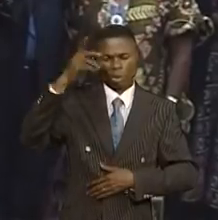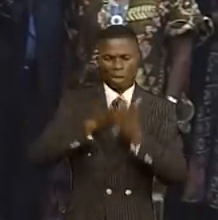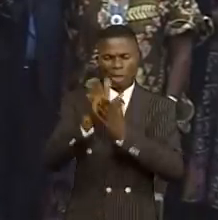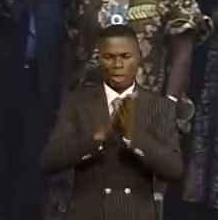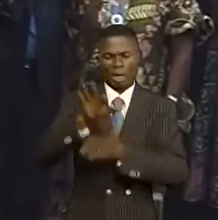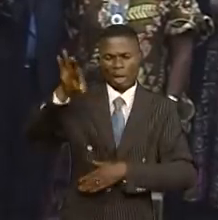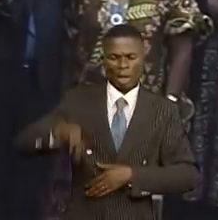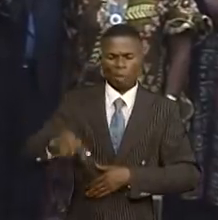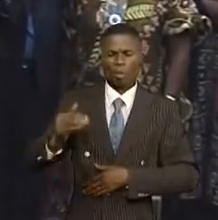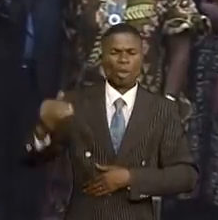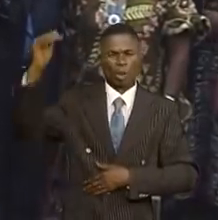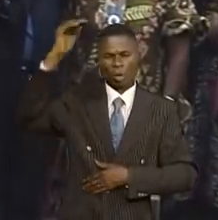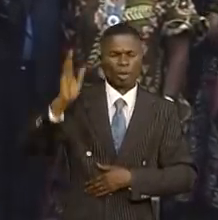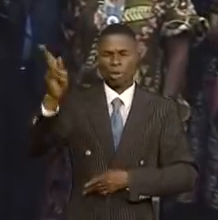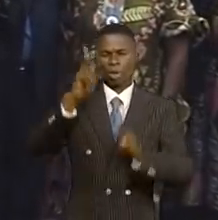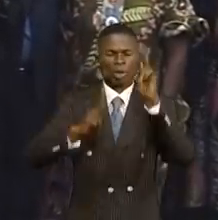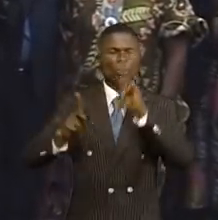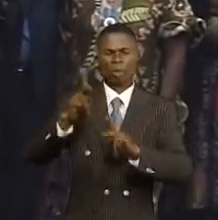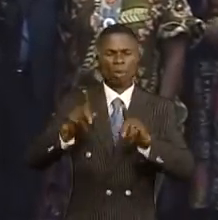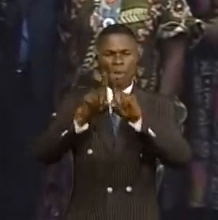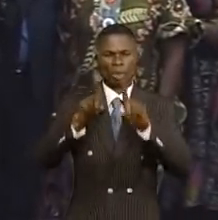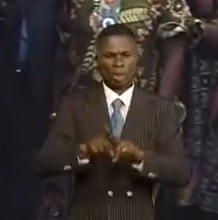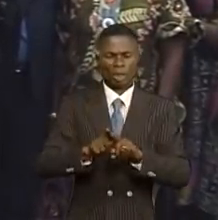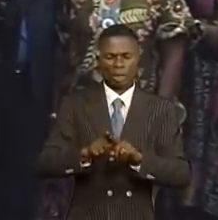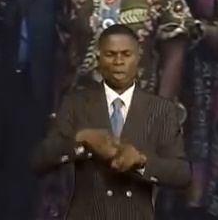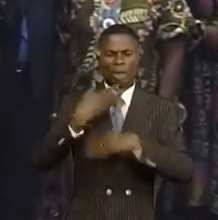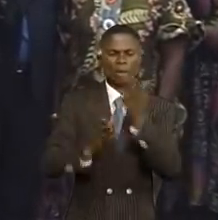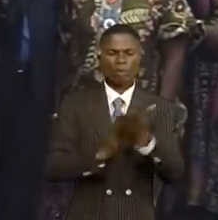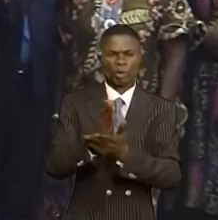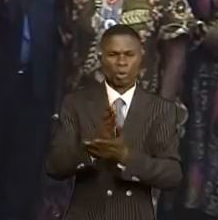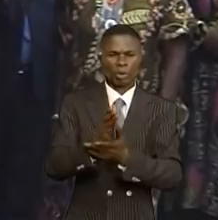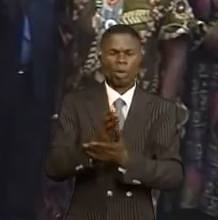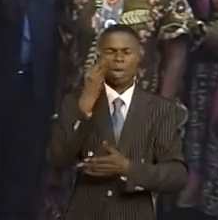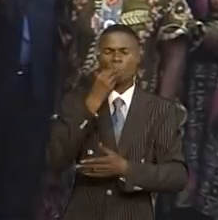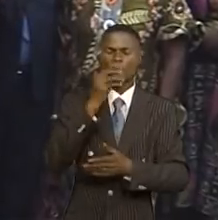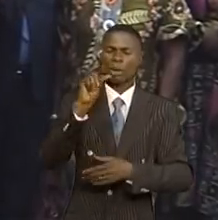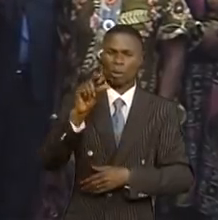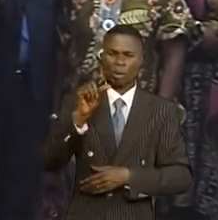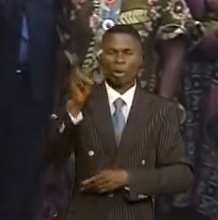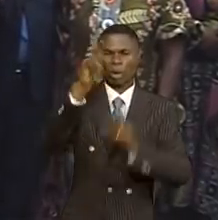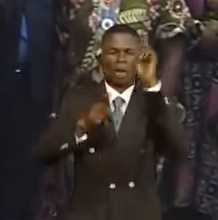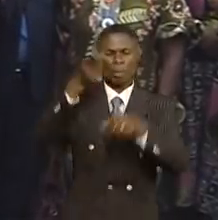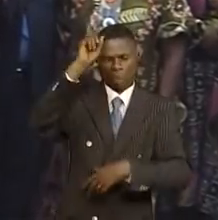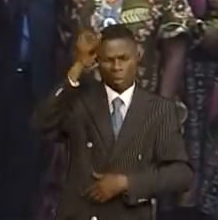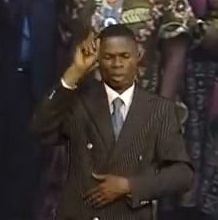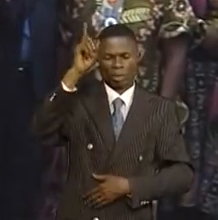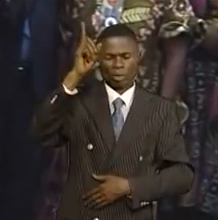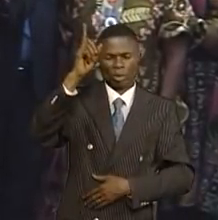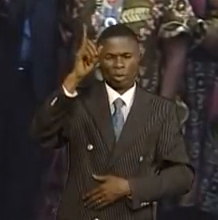sur l'intérêt supérieur de notre peuple, mieux rendu par les maîtres mots, le peuple d'abord.